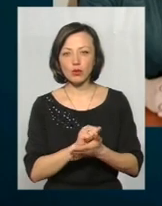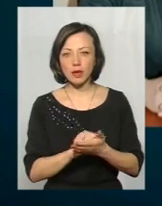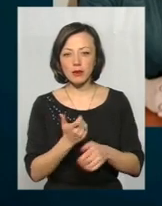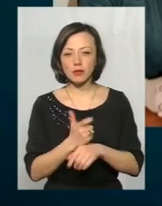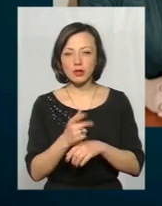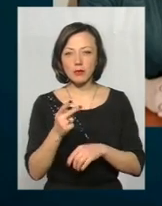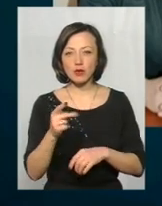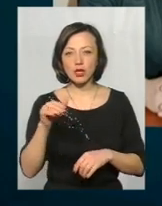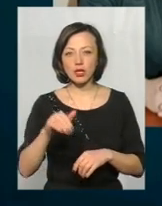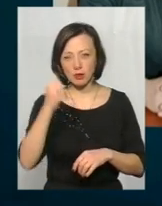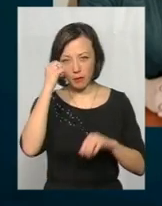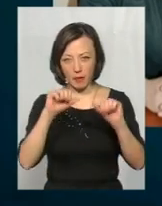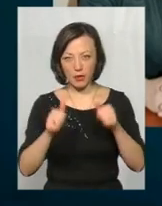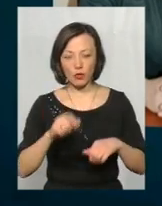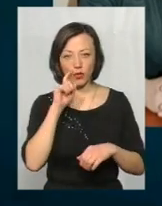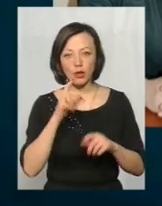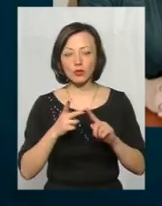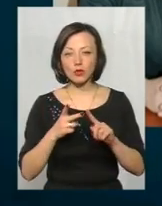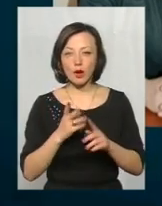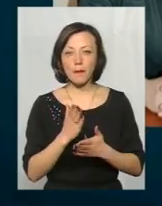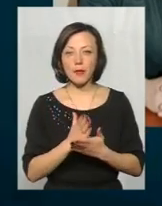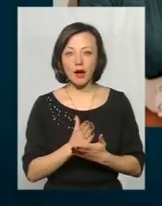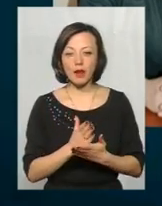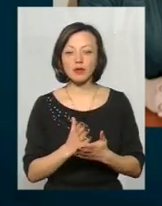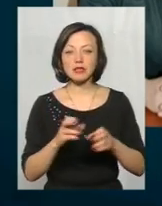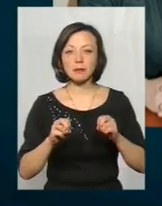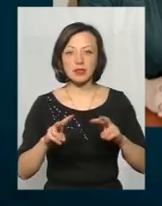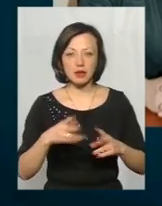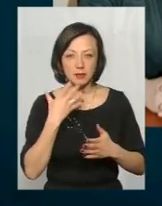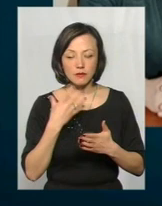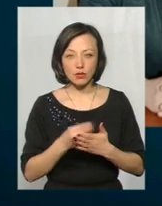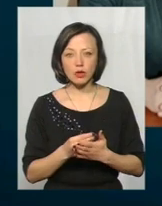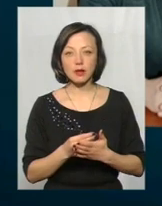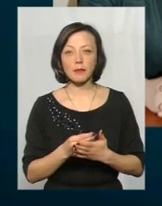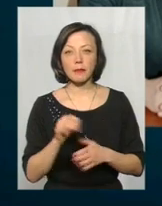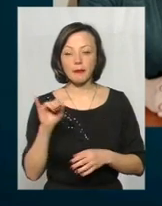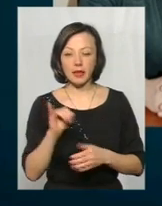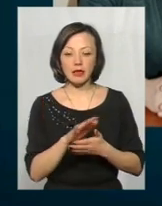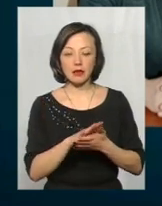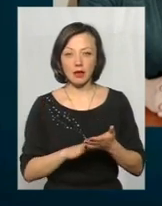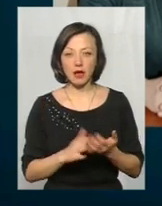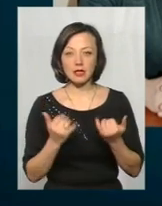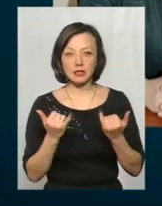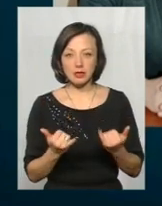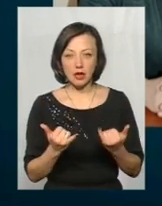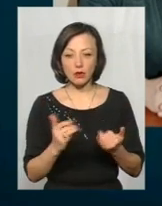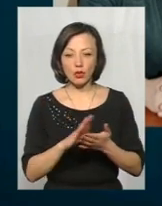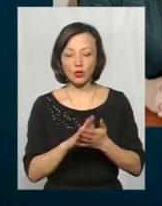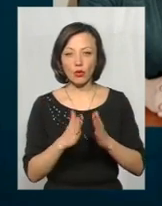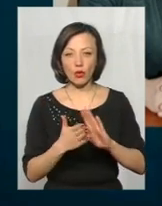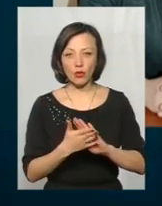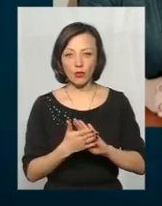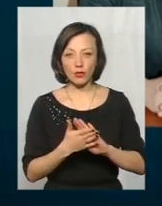півтори тисячі пам'яток в Україні. По-друге, вони мають всіх відповідних фахівців і так далі. Зараз нам укладений